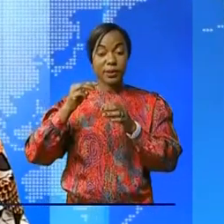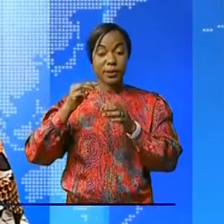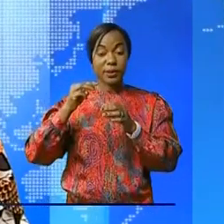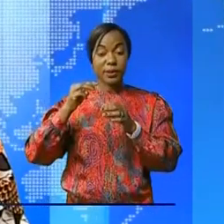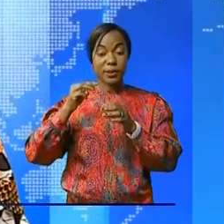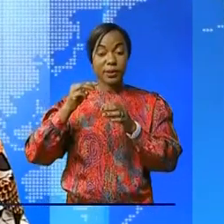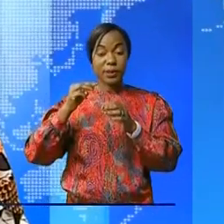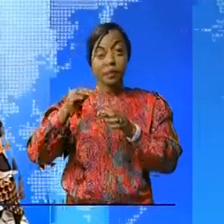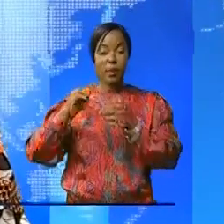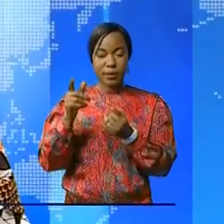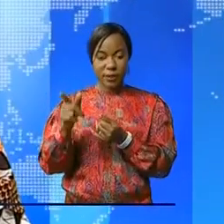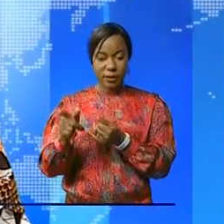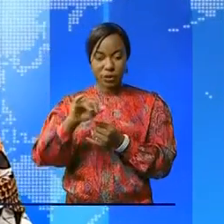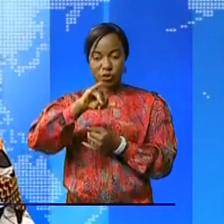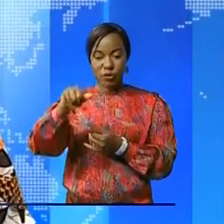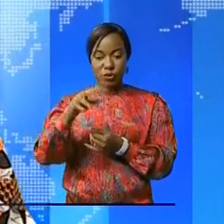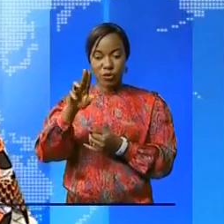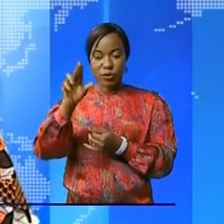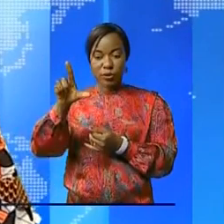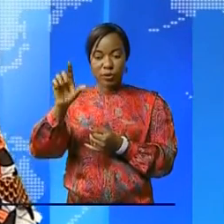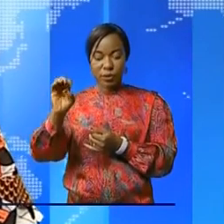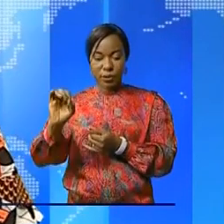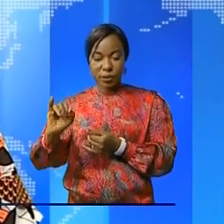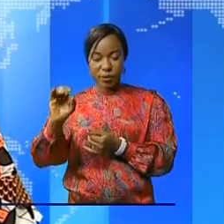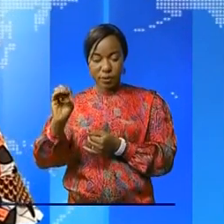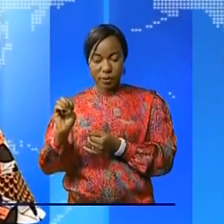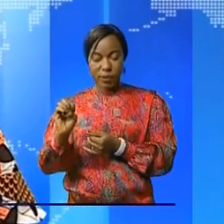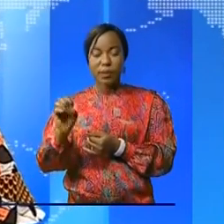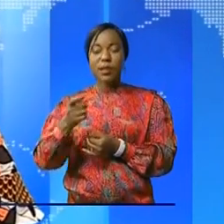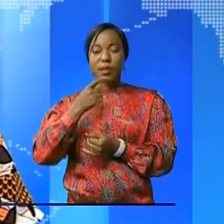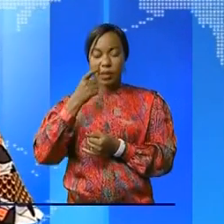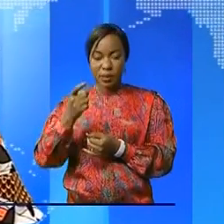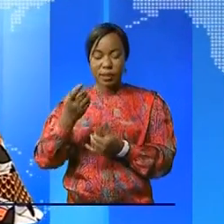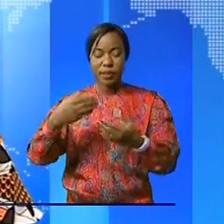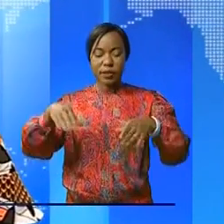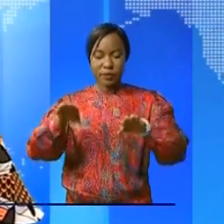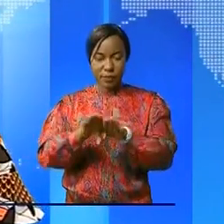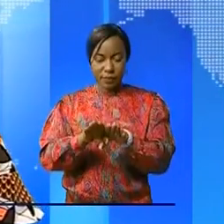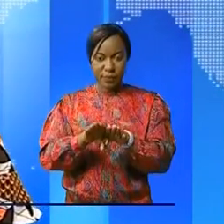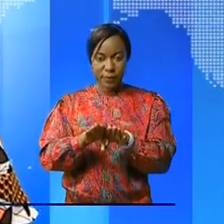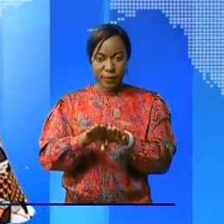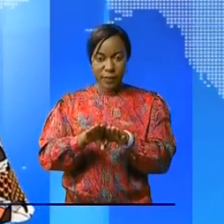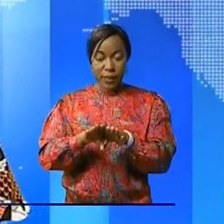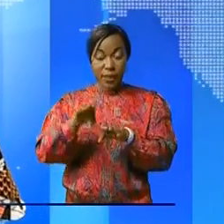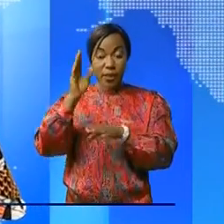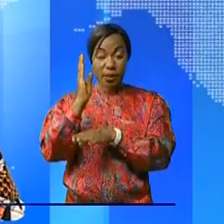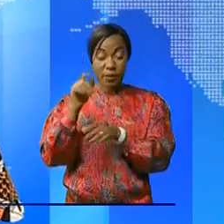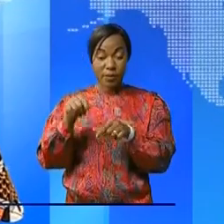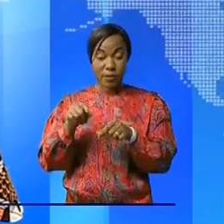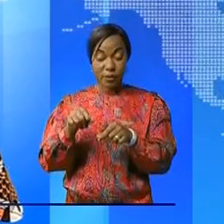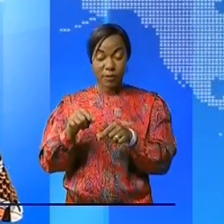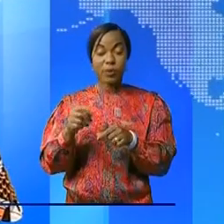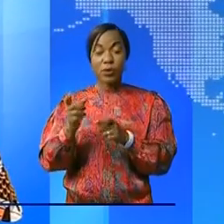exposé à l'édition de l'Alternative Mining in Dabar, qui a fermé ses portes cet après-midi à Kinshasa.